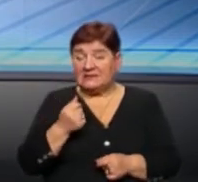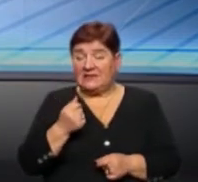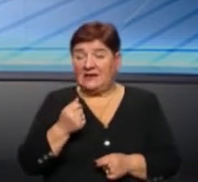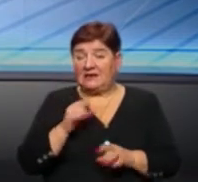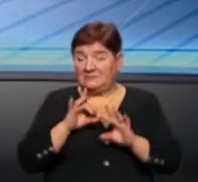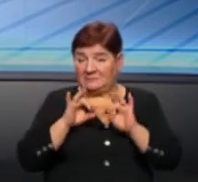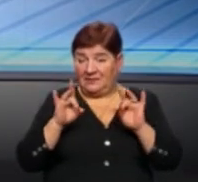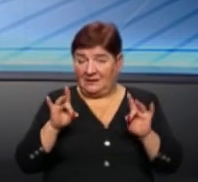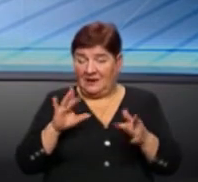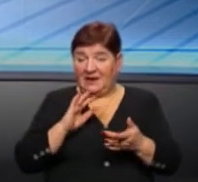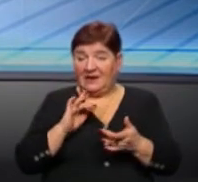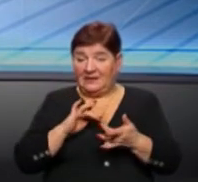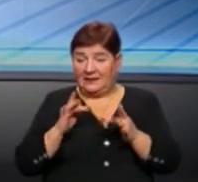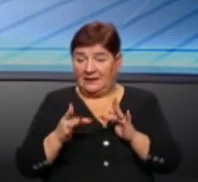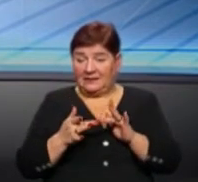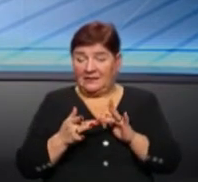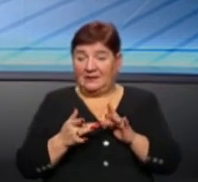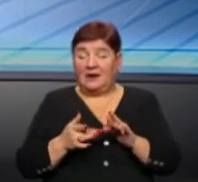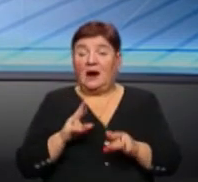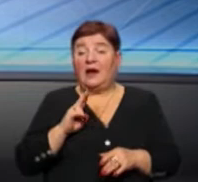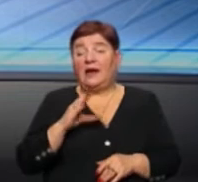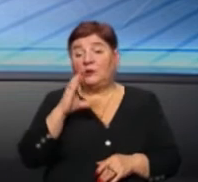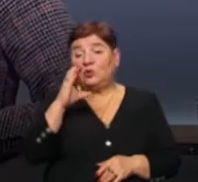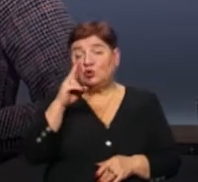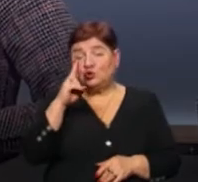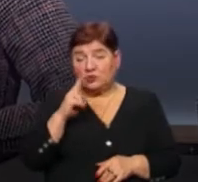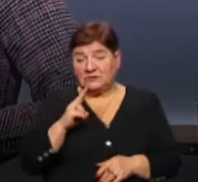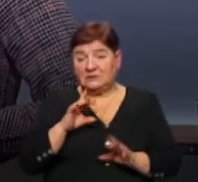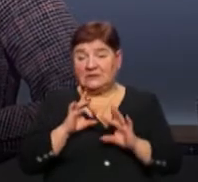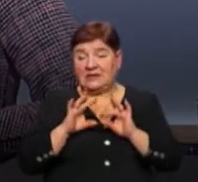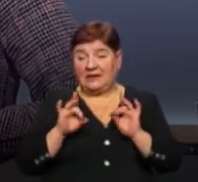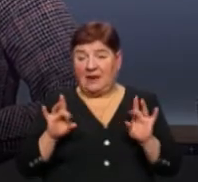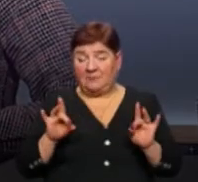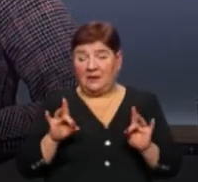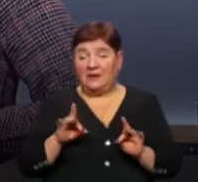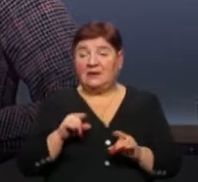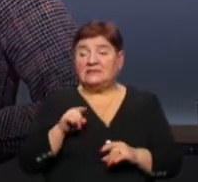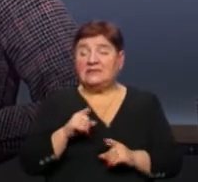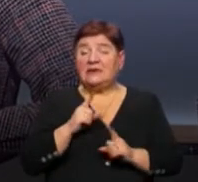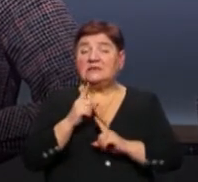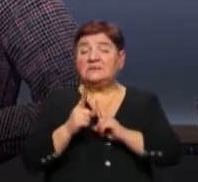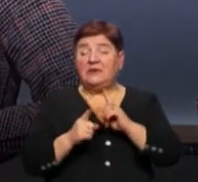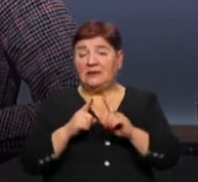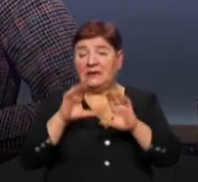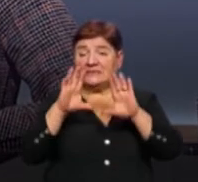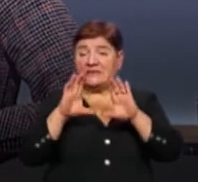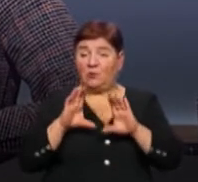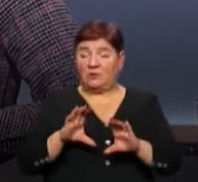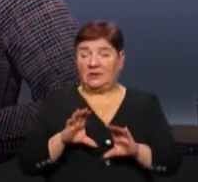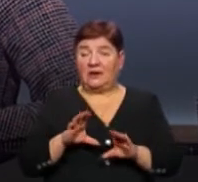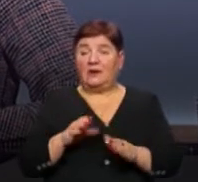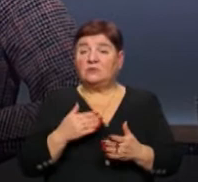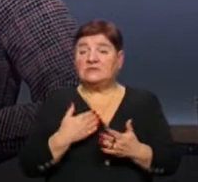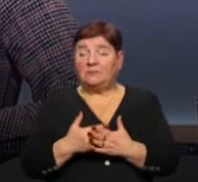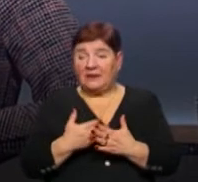в мережі інтернету. А якщо до соціальної реклами, чи розповсюджуються оці зміни закону до неї?